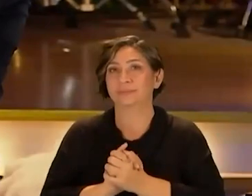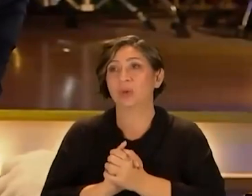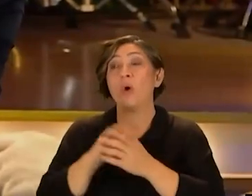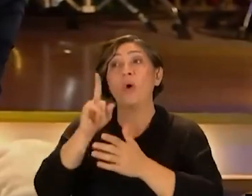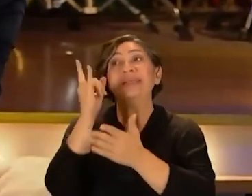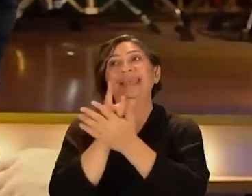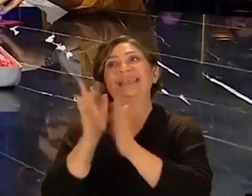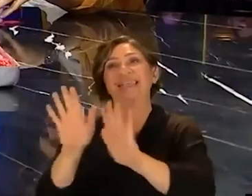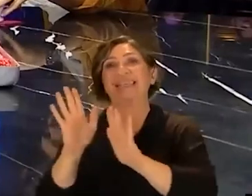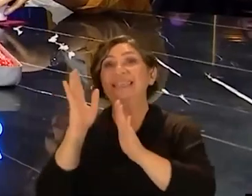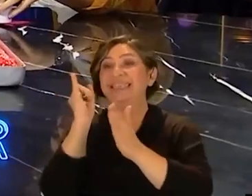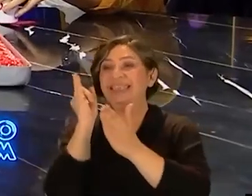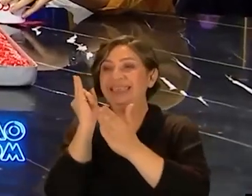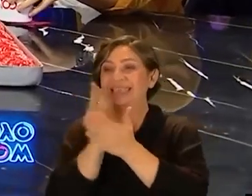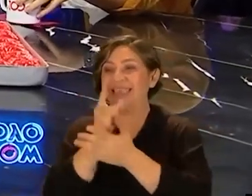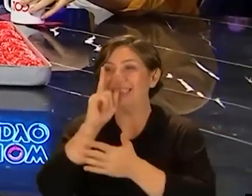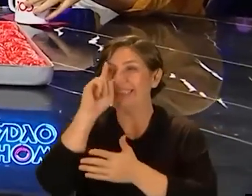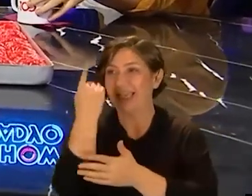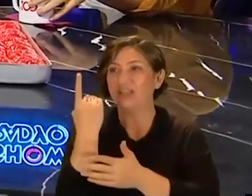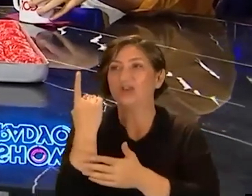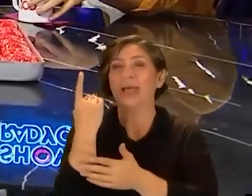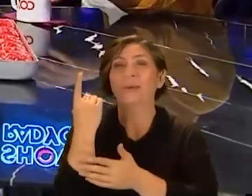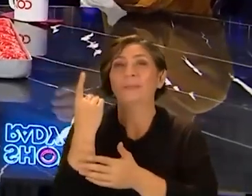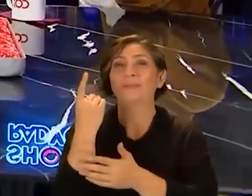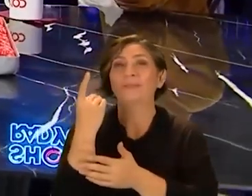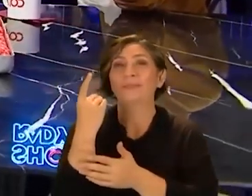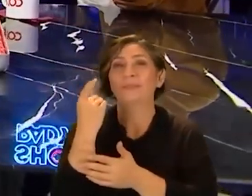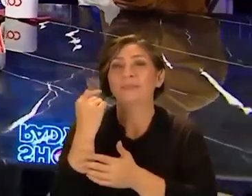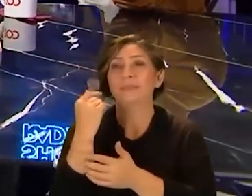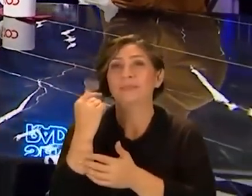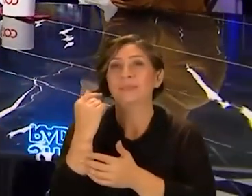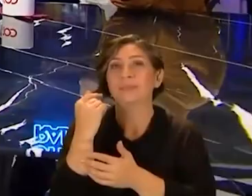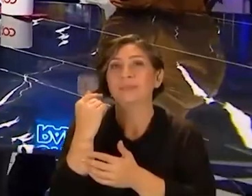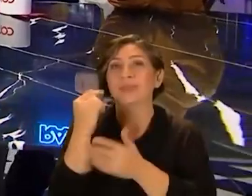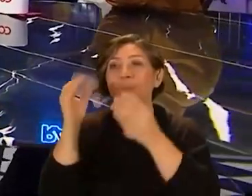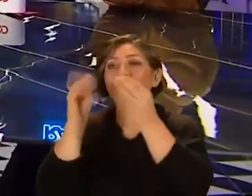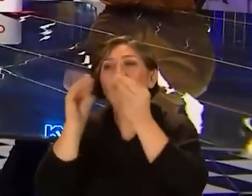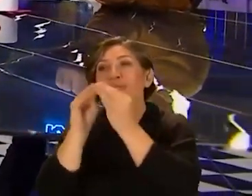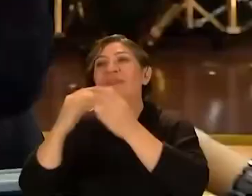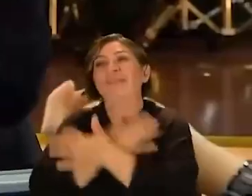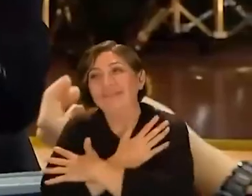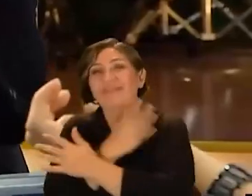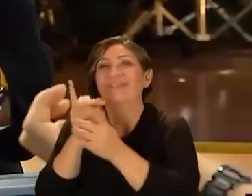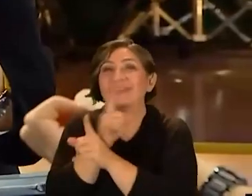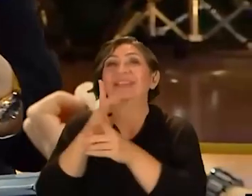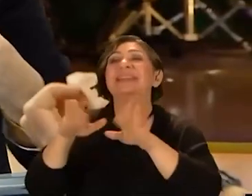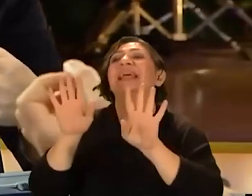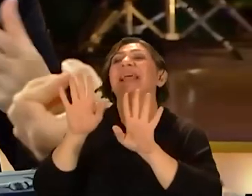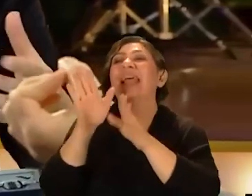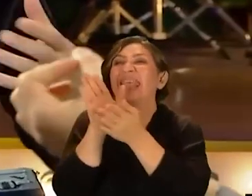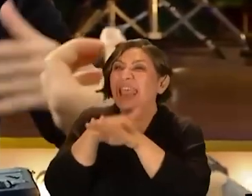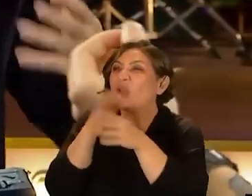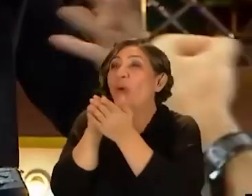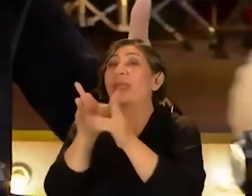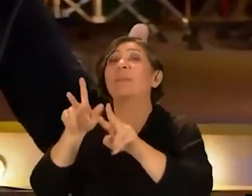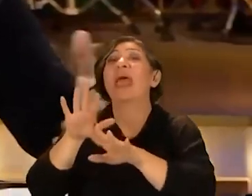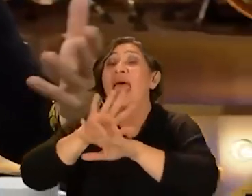Yani. O seksti. Seks sadece böyle şeyde olan puf puf değil yani. Kedi köpek